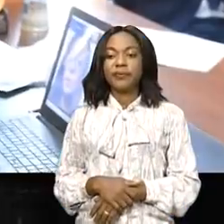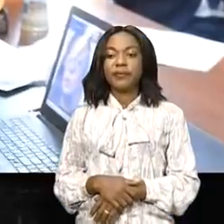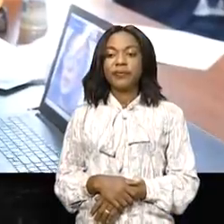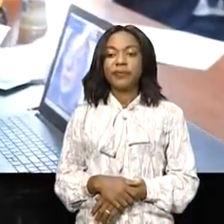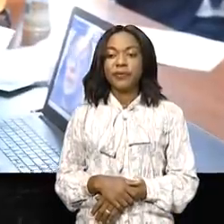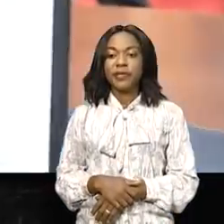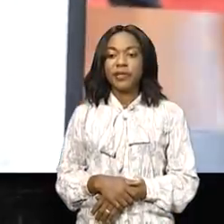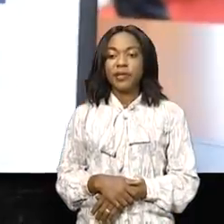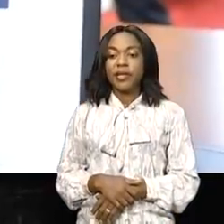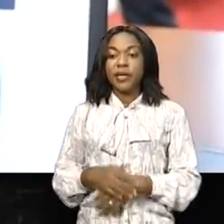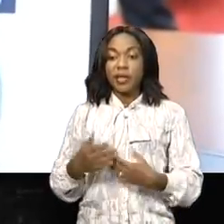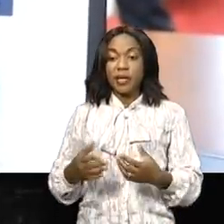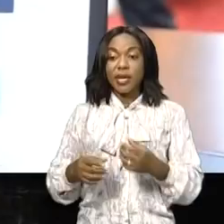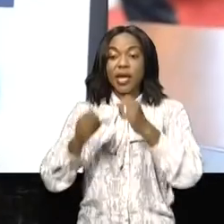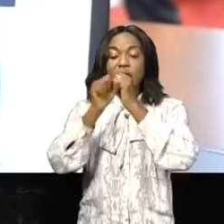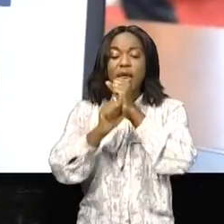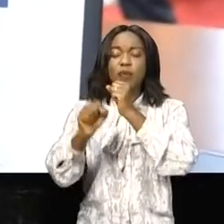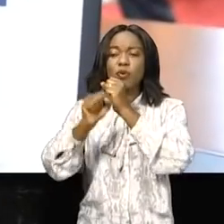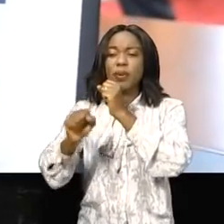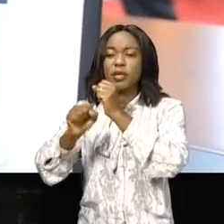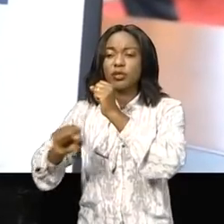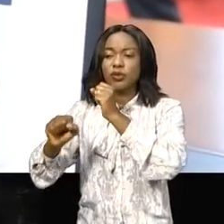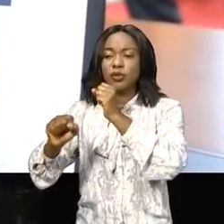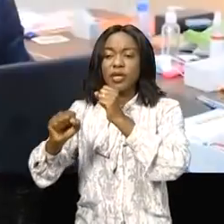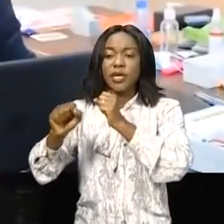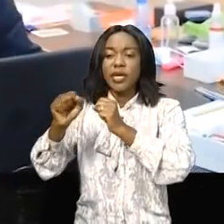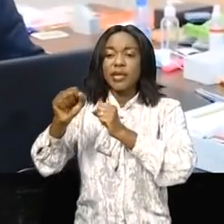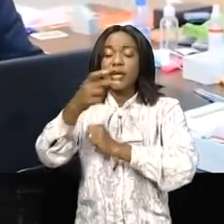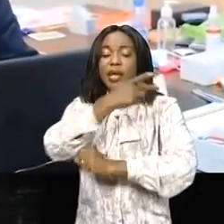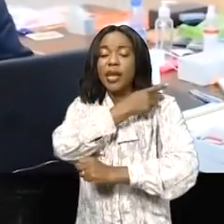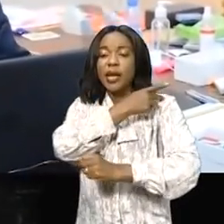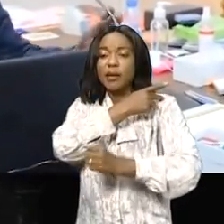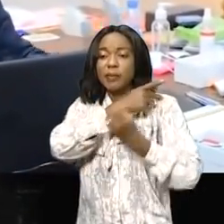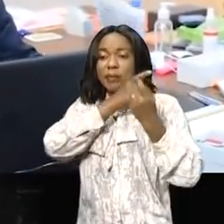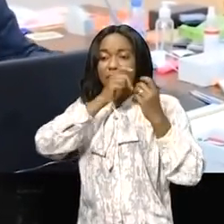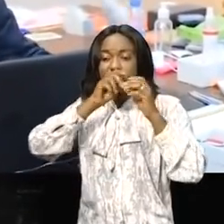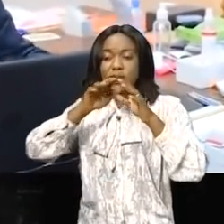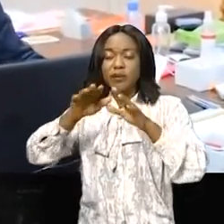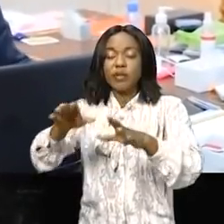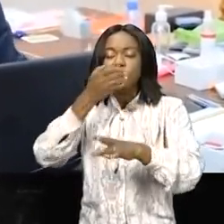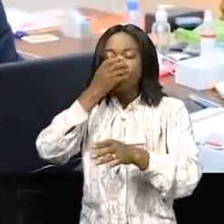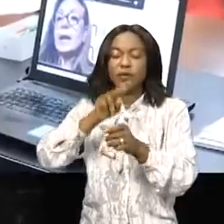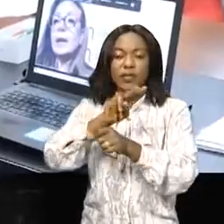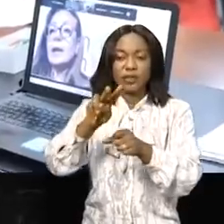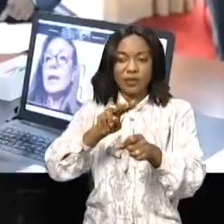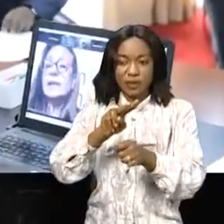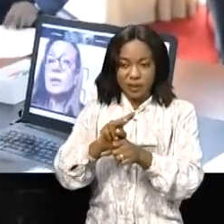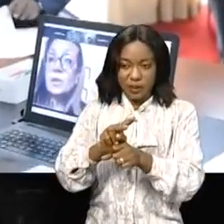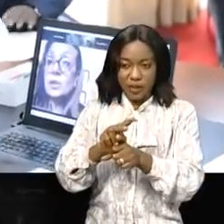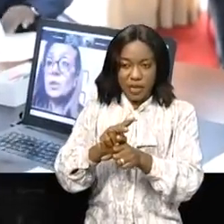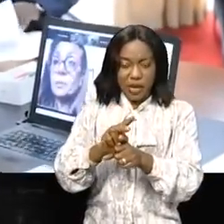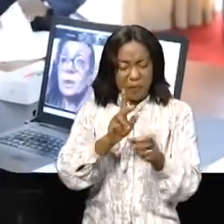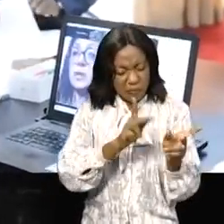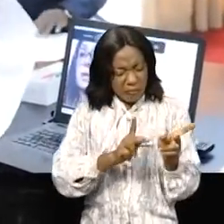La propagation de la pandémie coronavirus induit un nouveau style à l'échelle planétaire. Au niveau du continent